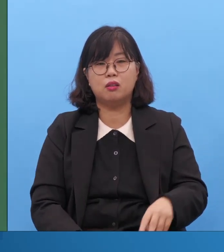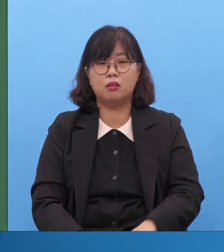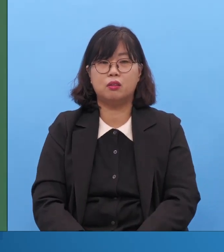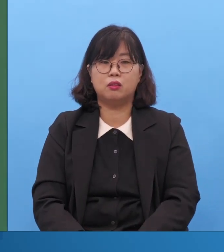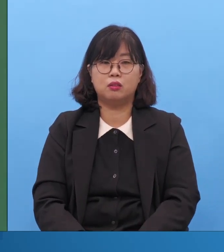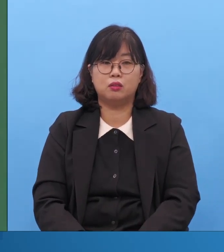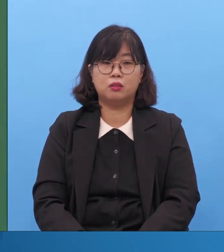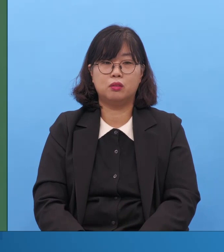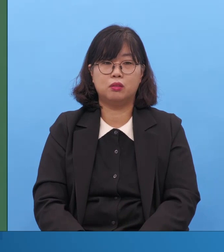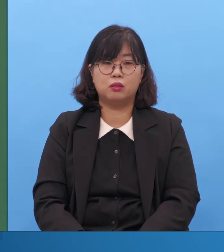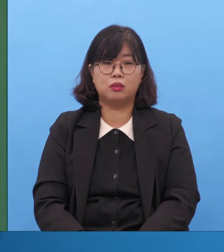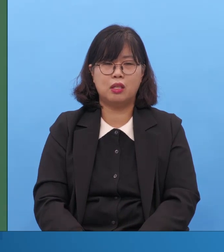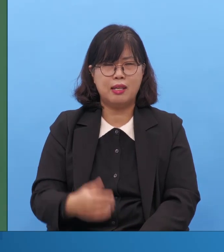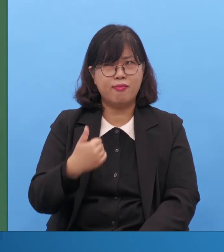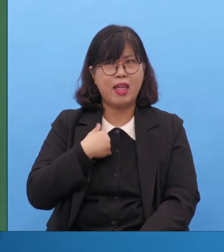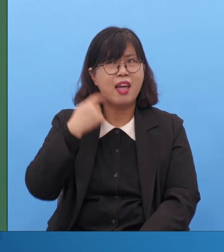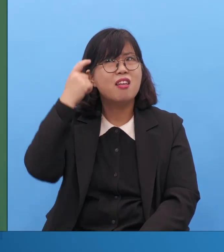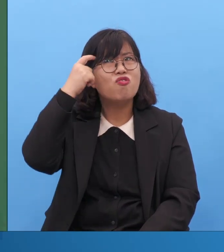이거 이거 버리라는 거야